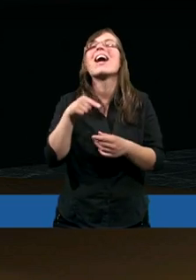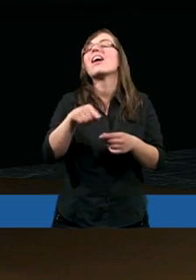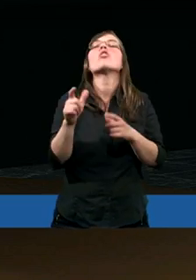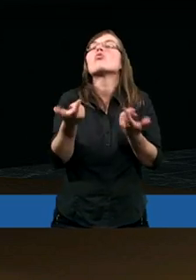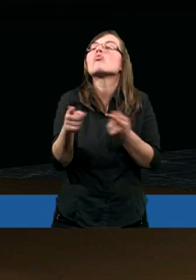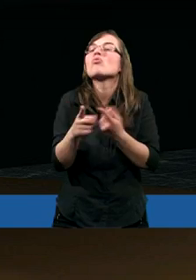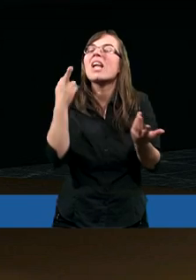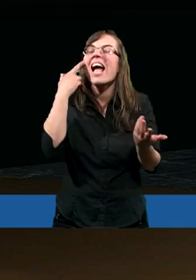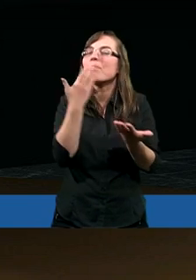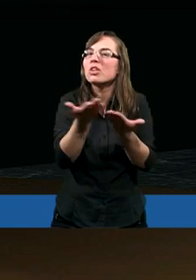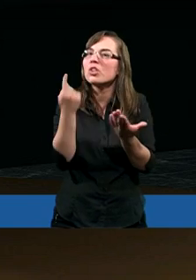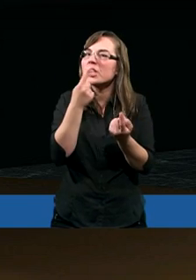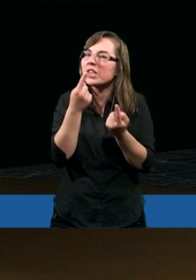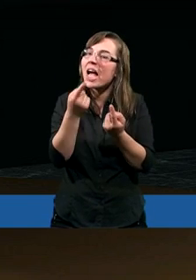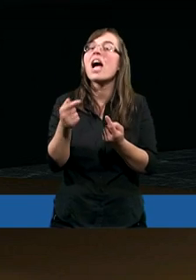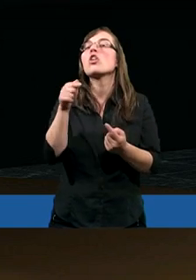wszystkie rzeczy czym?